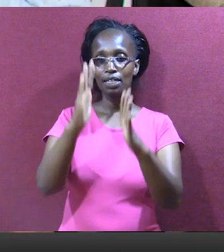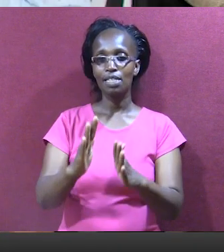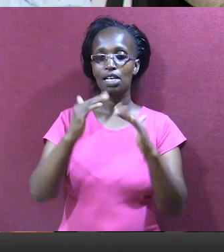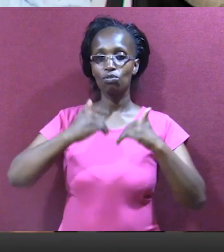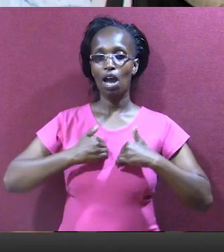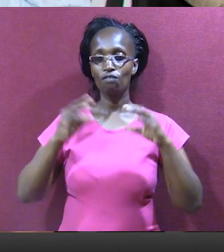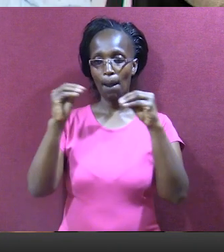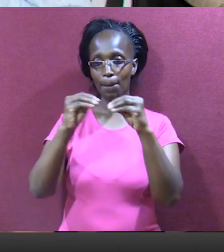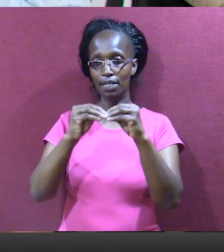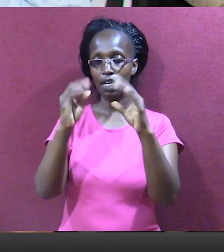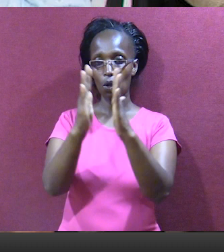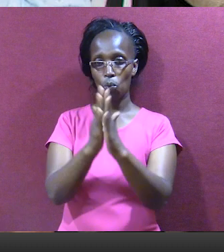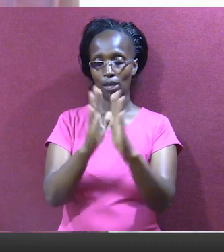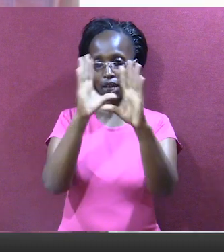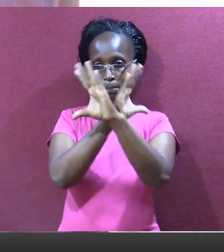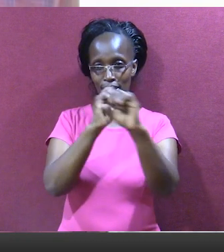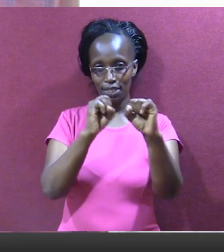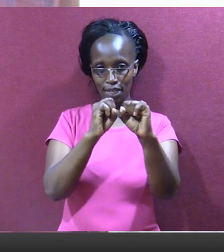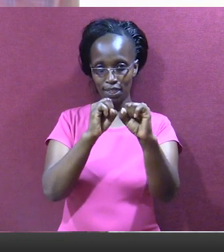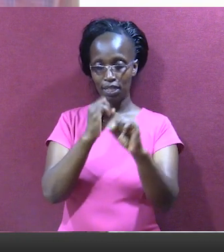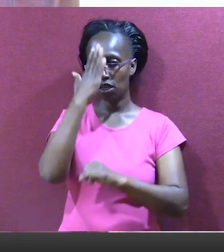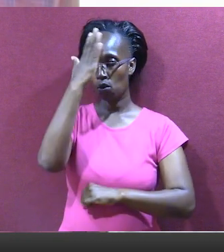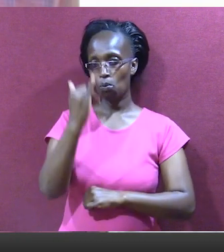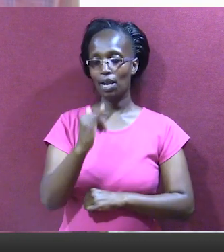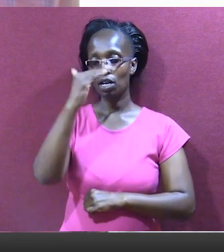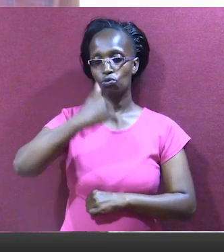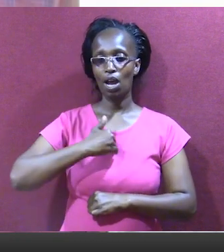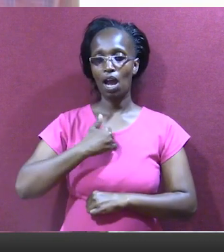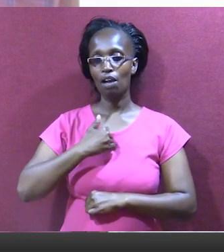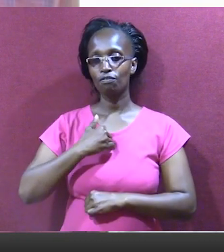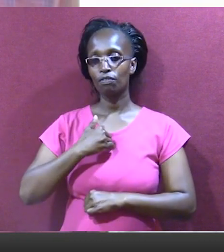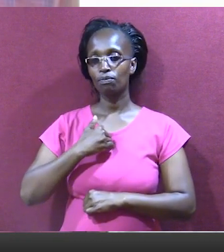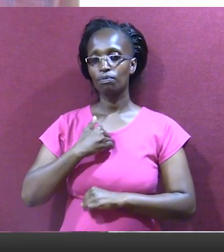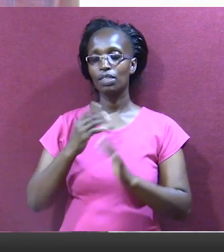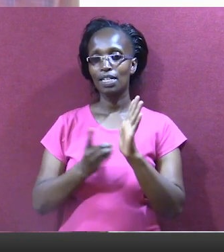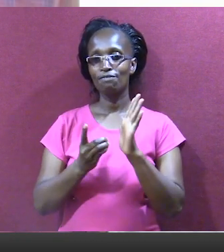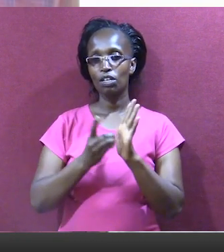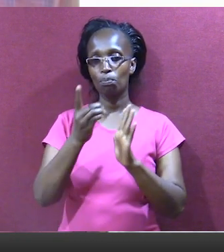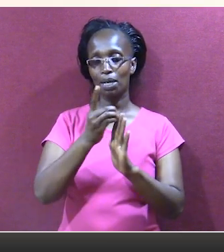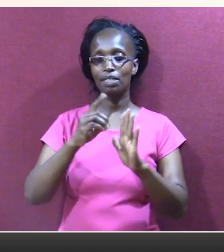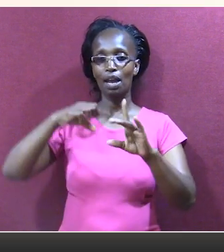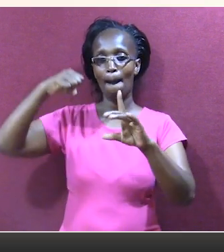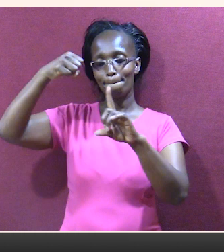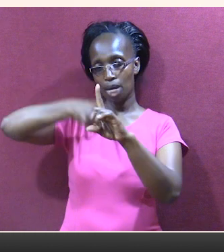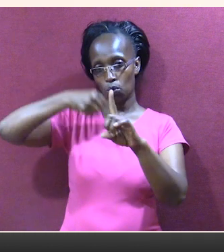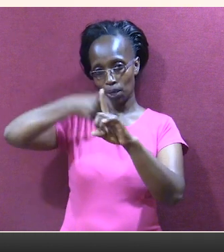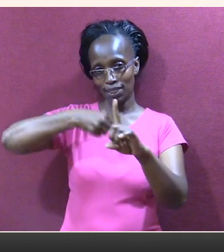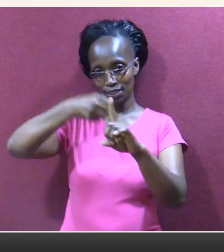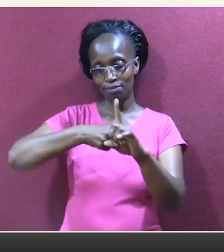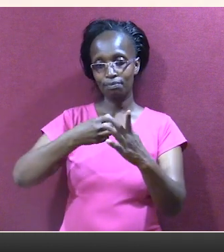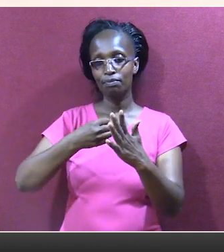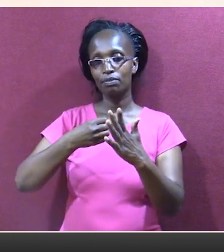viongozi wa kamba anikuwa na kikao Na rais katika ikulu, ilikupata maendeleo Makueni,